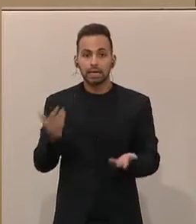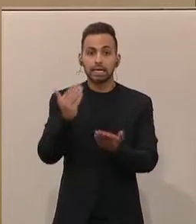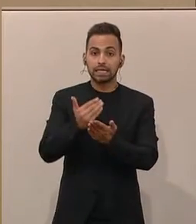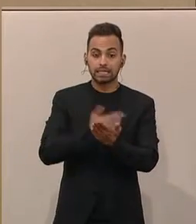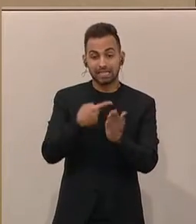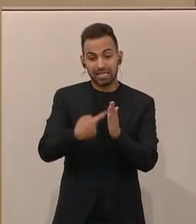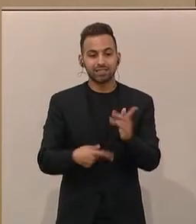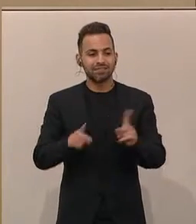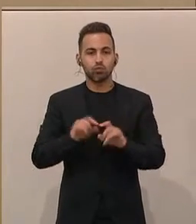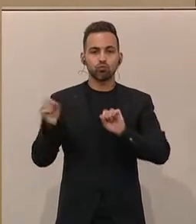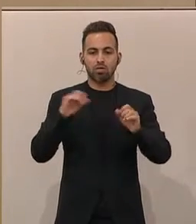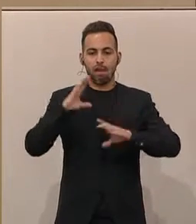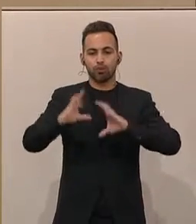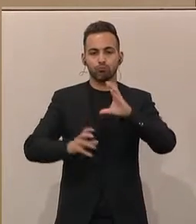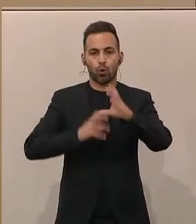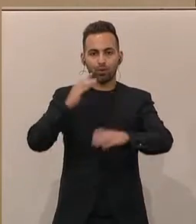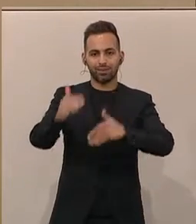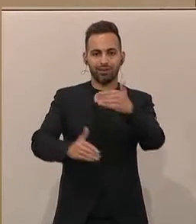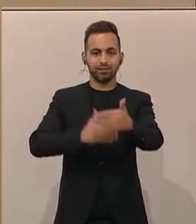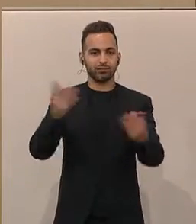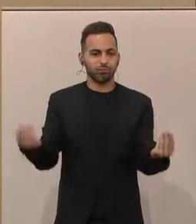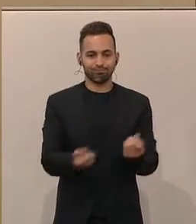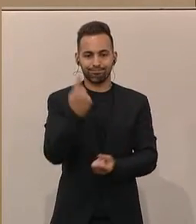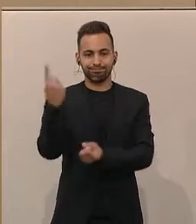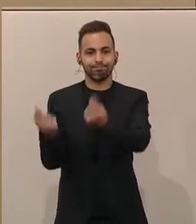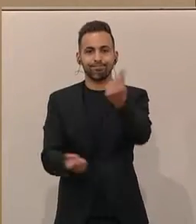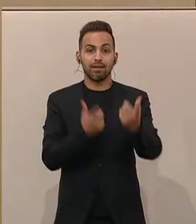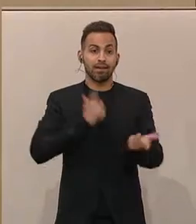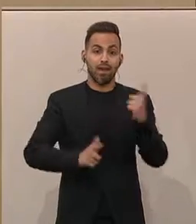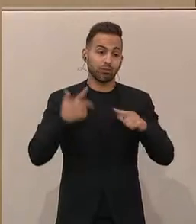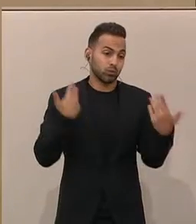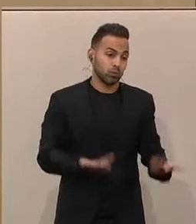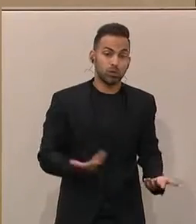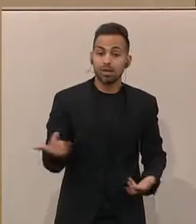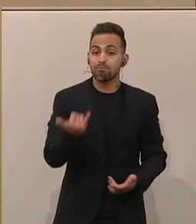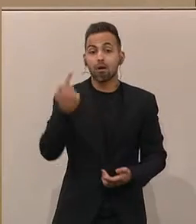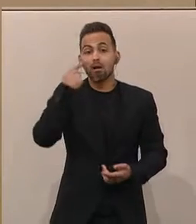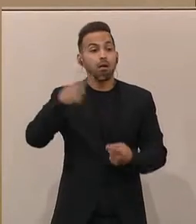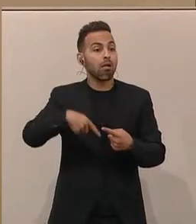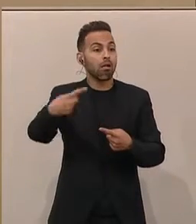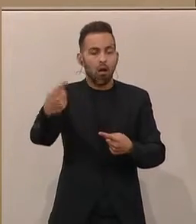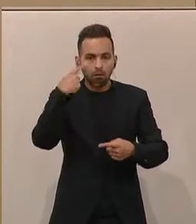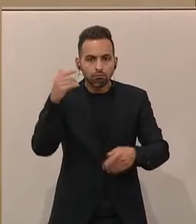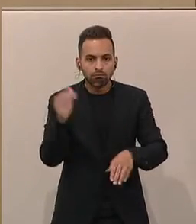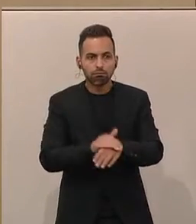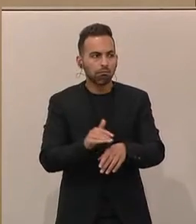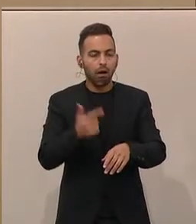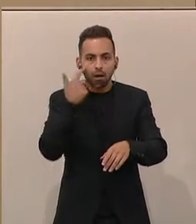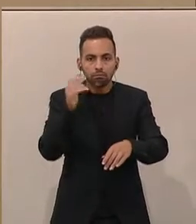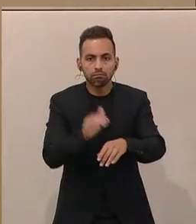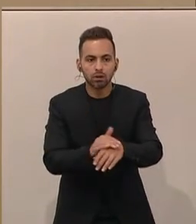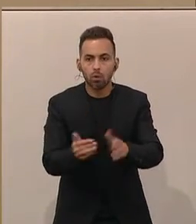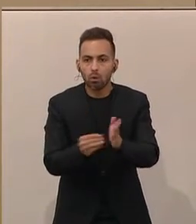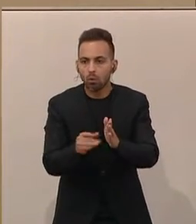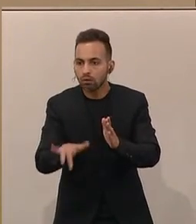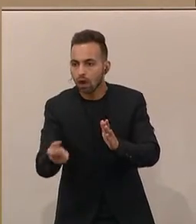ist ein dynamischer Prozess. Es ist leider Gottes so, dass man immer wieder vielleicht auch draufkommen wird, auch in weiterer Folge, dass es möglicherweise